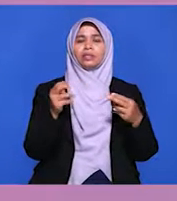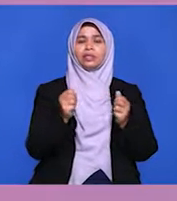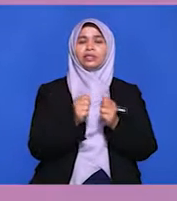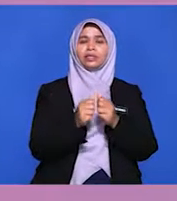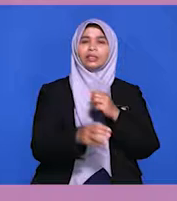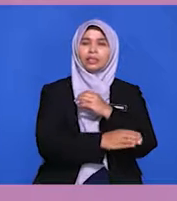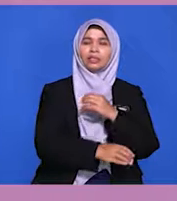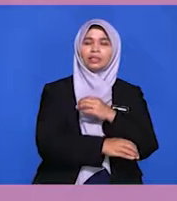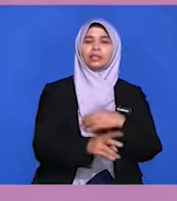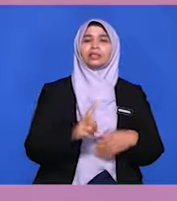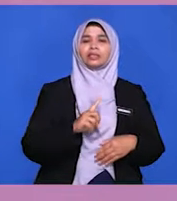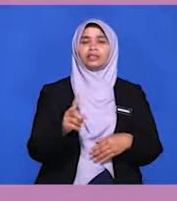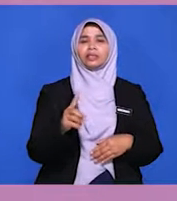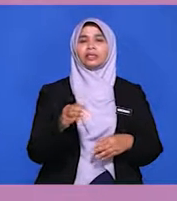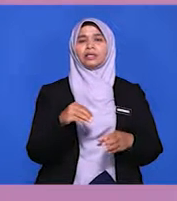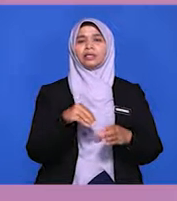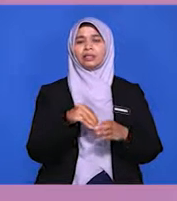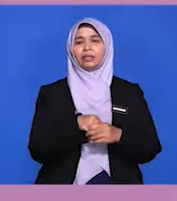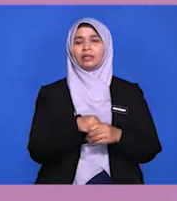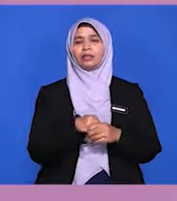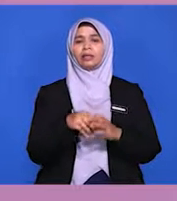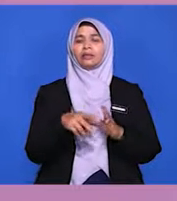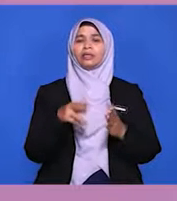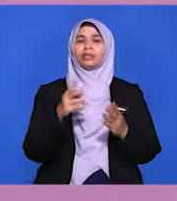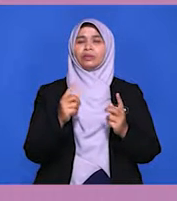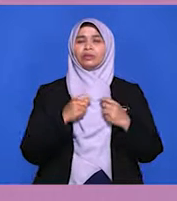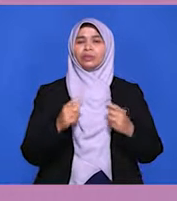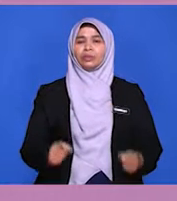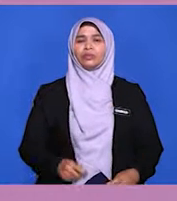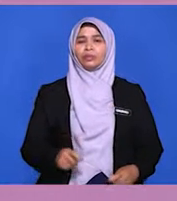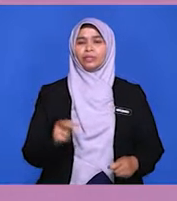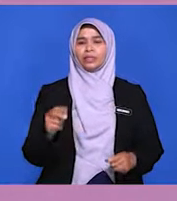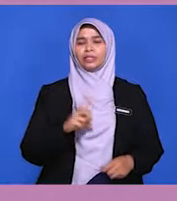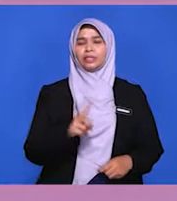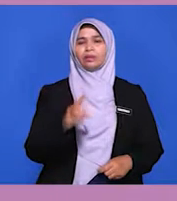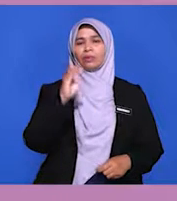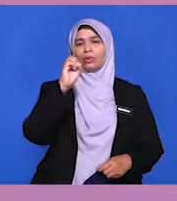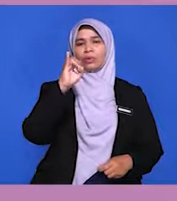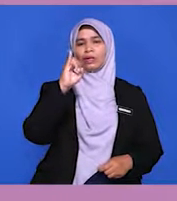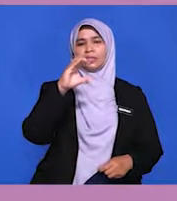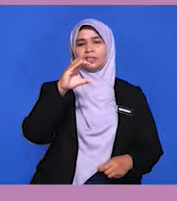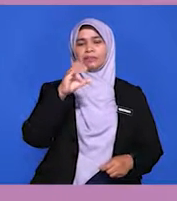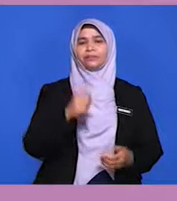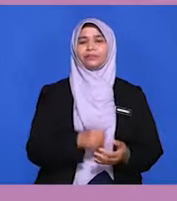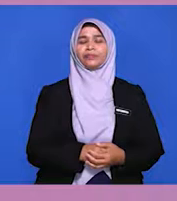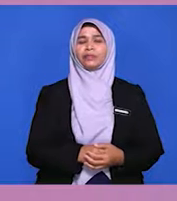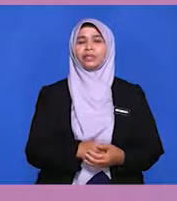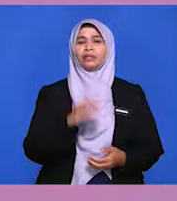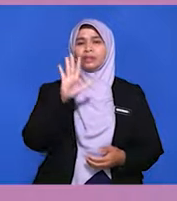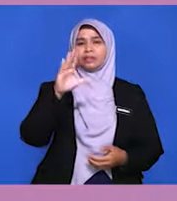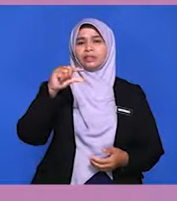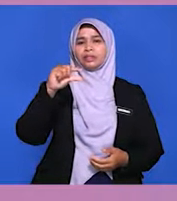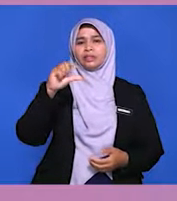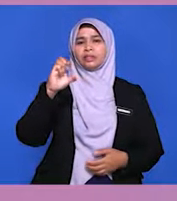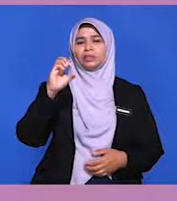-negara Islam dalam Pertubuhan Kerjasama Islam atau OIC. Kelima, faktor